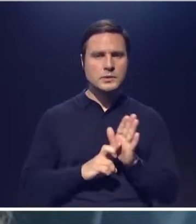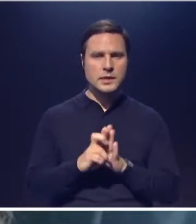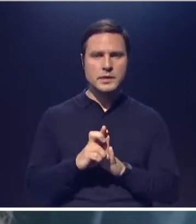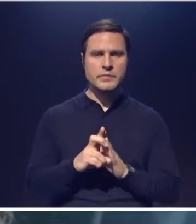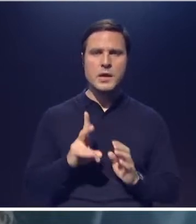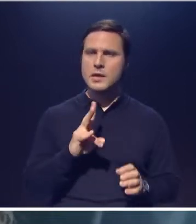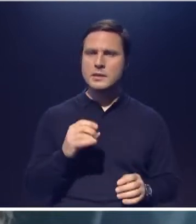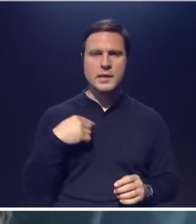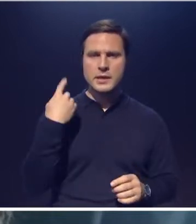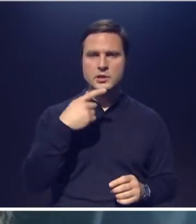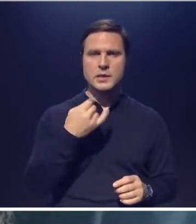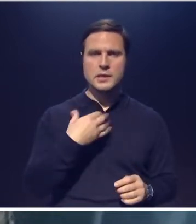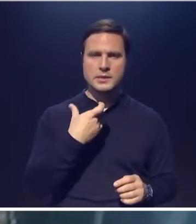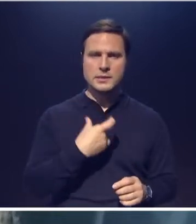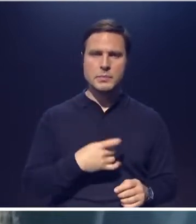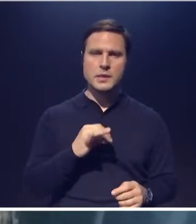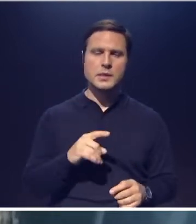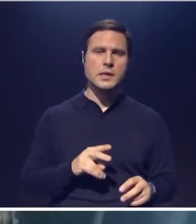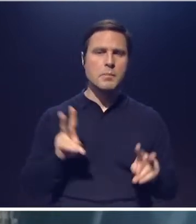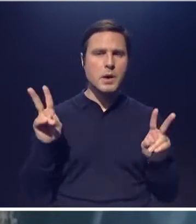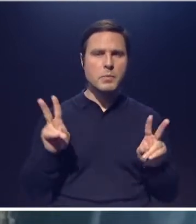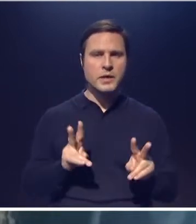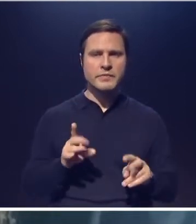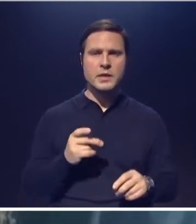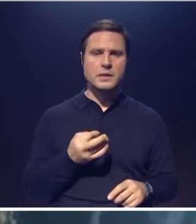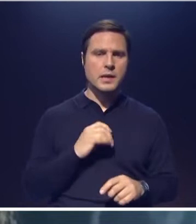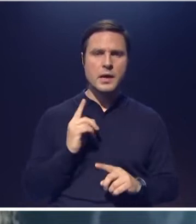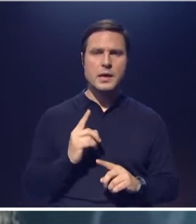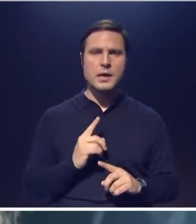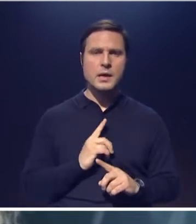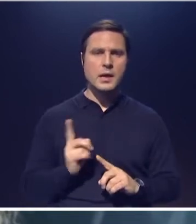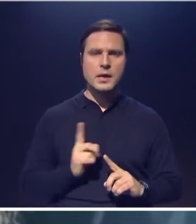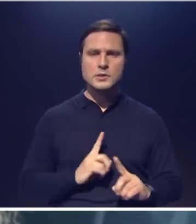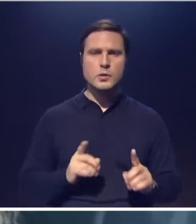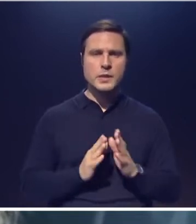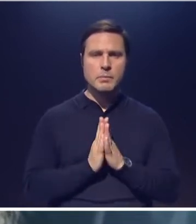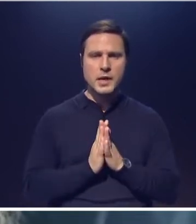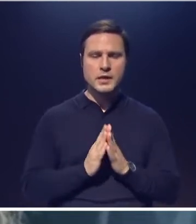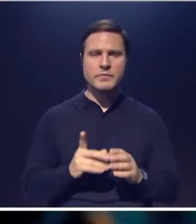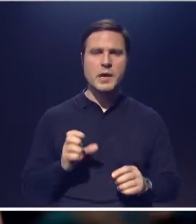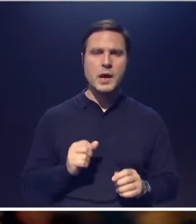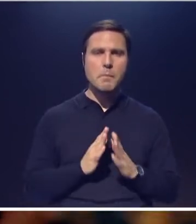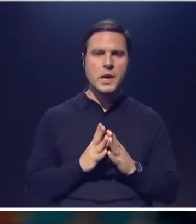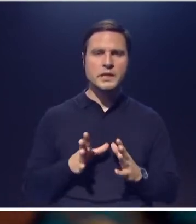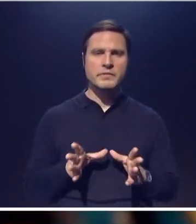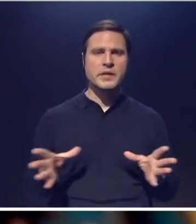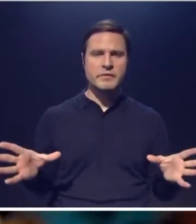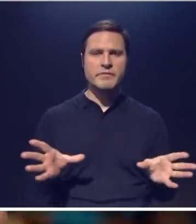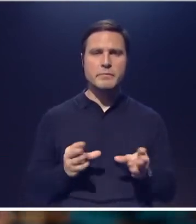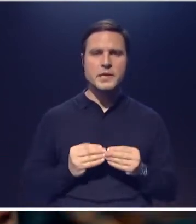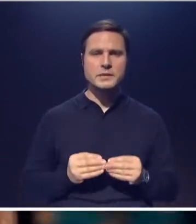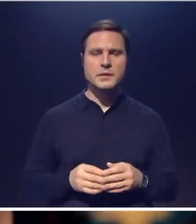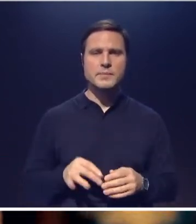лично для себя и, как правило, не для особенной молитвы, а молитвы вместе. Поэтому